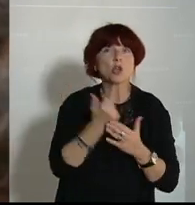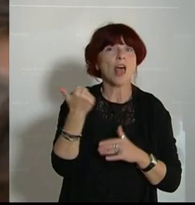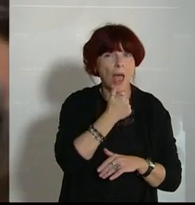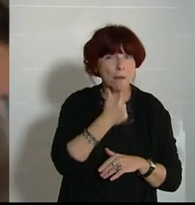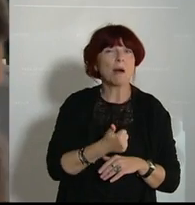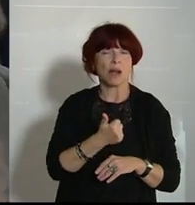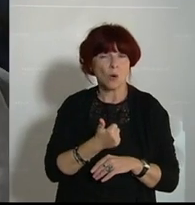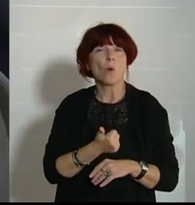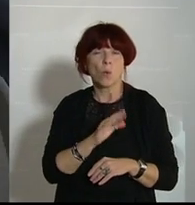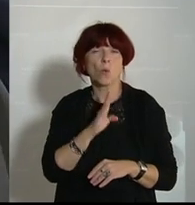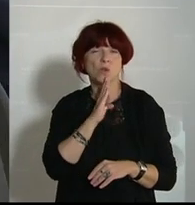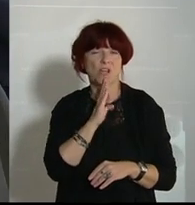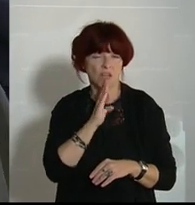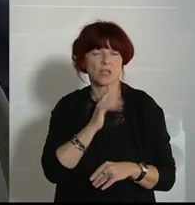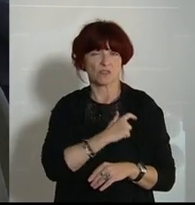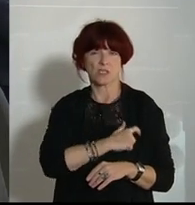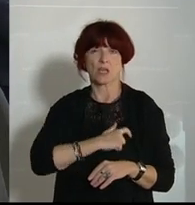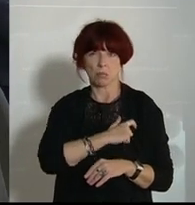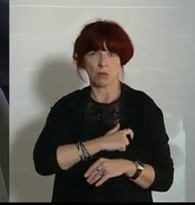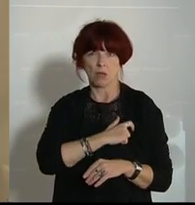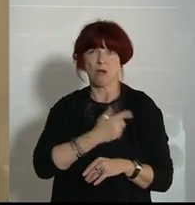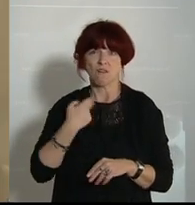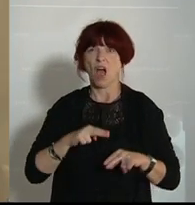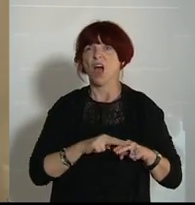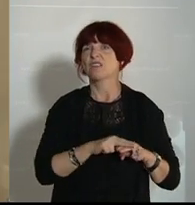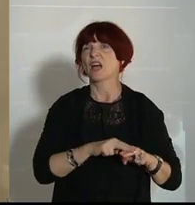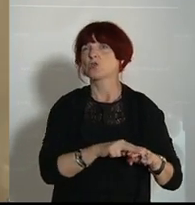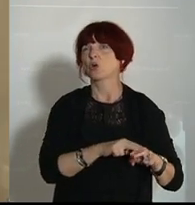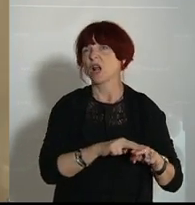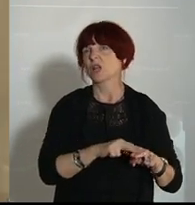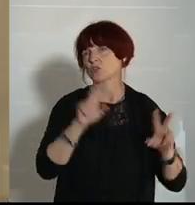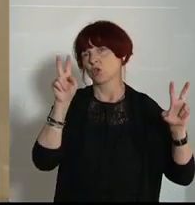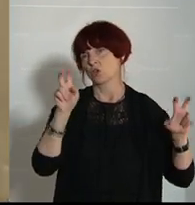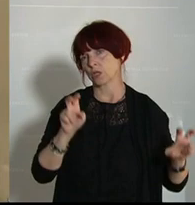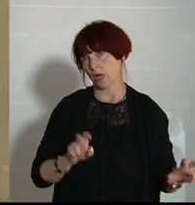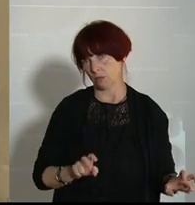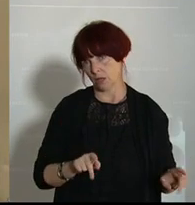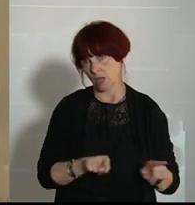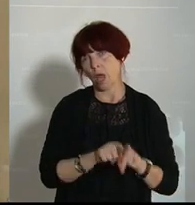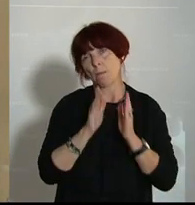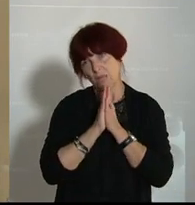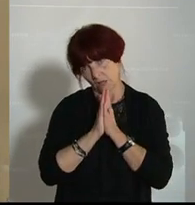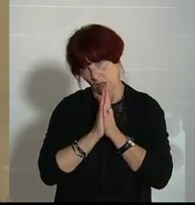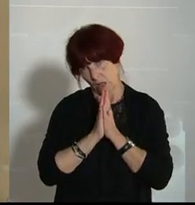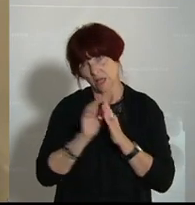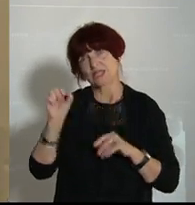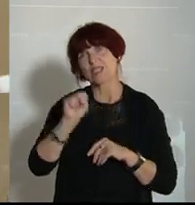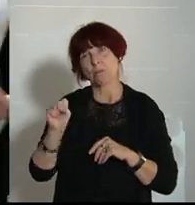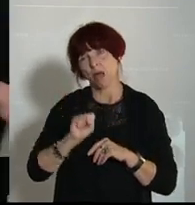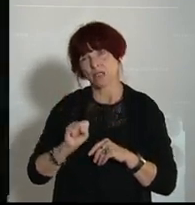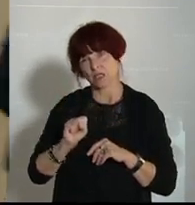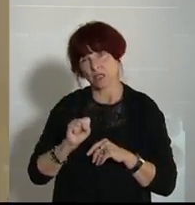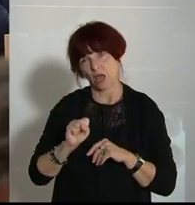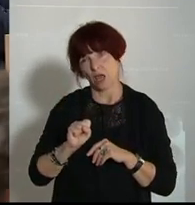mit nationalistischen Themen. Und wir wissen, was der Endeffekt war. Sebastian Kurz sollte keine Anleihe an... Danke sehr.